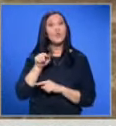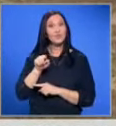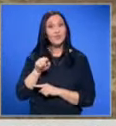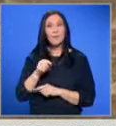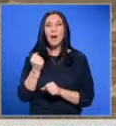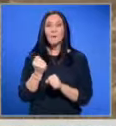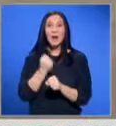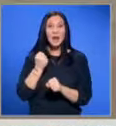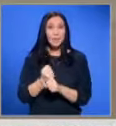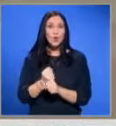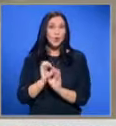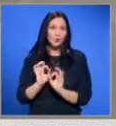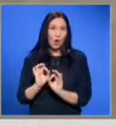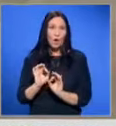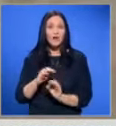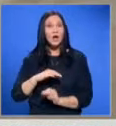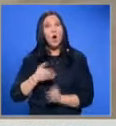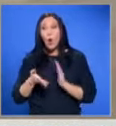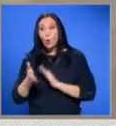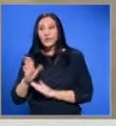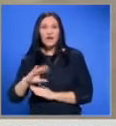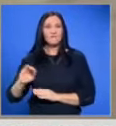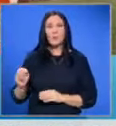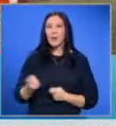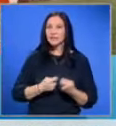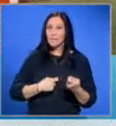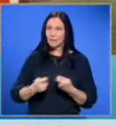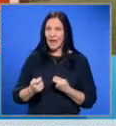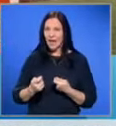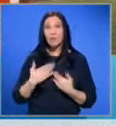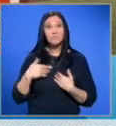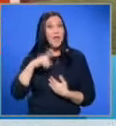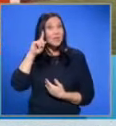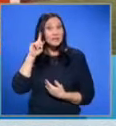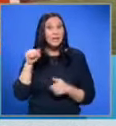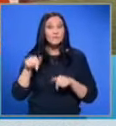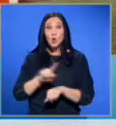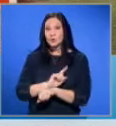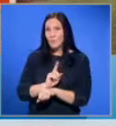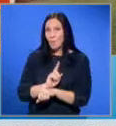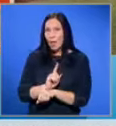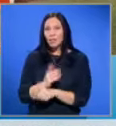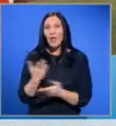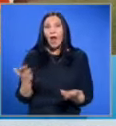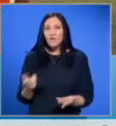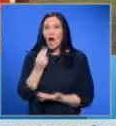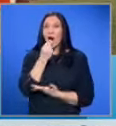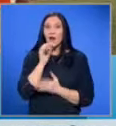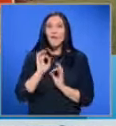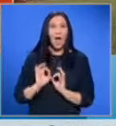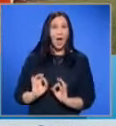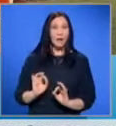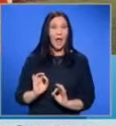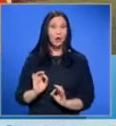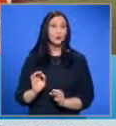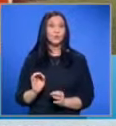преработено такова стигат до европейските пазари. Ние не знаем към този момент каква храна реално